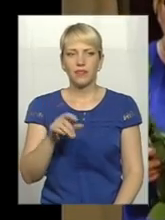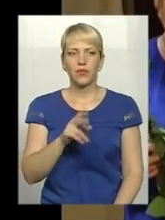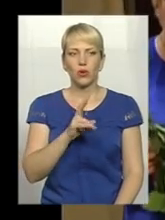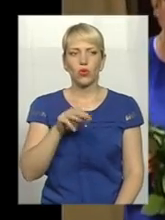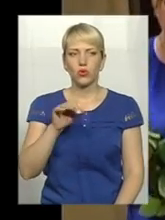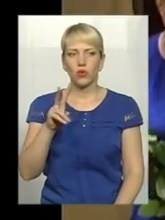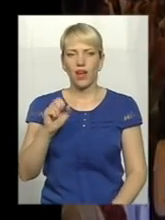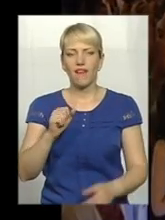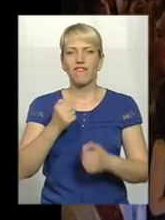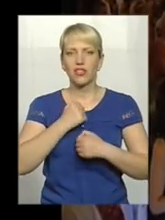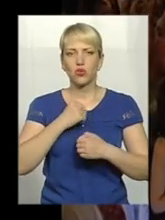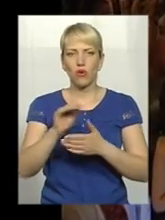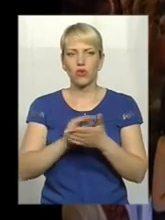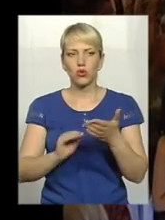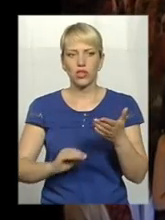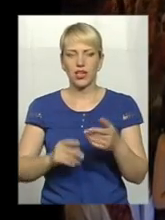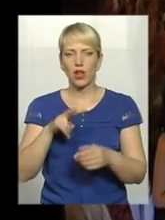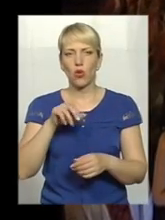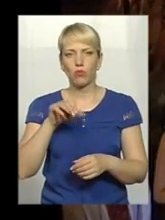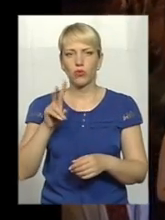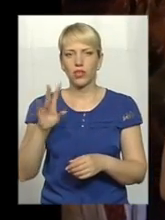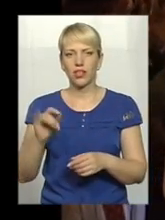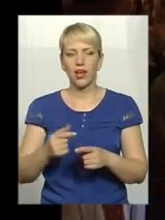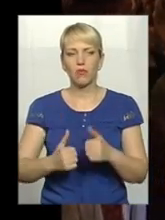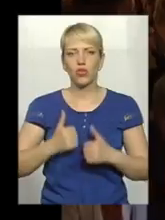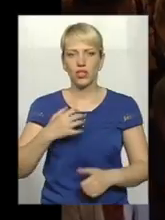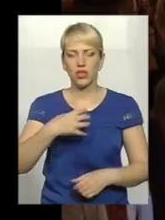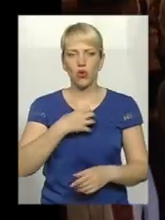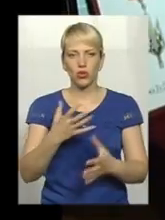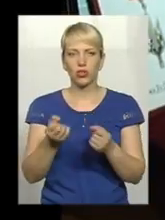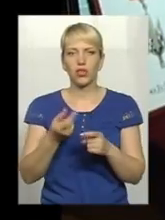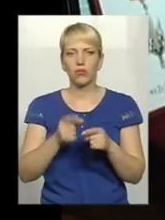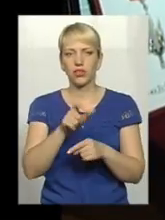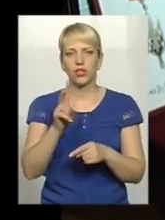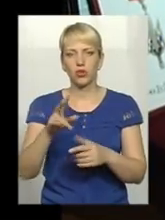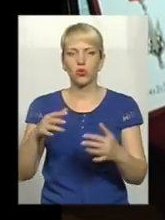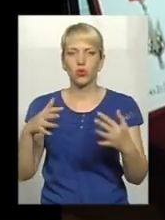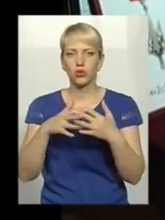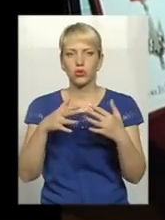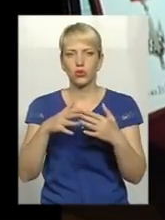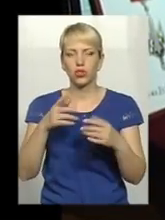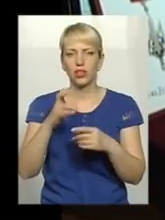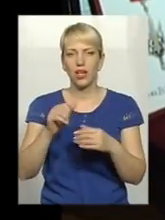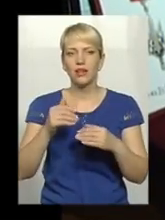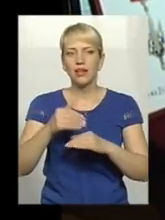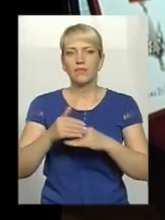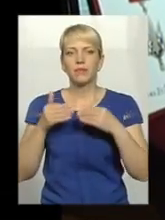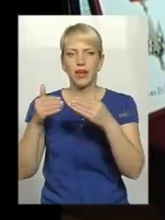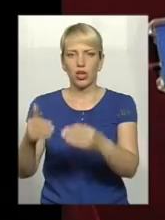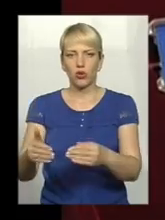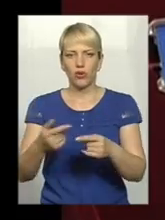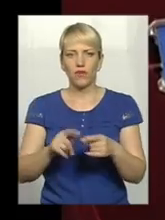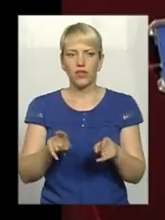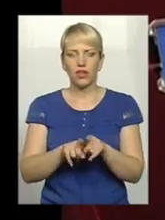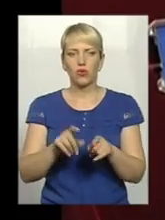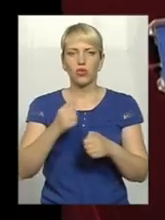військового журналіста Дмитра Лабуткіна. Почасний орден отримали й ті, хто зараз служить на передовій, захищаючи суверенітет України. Серед них